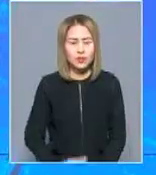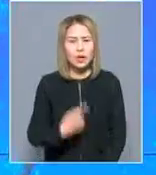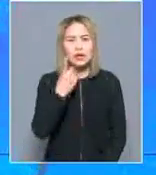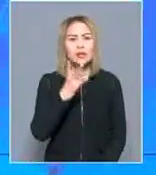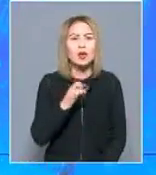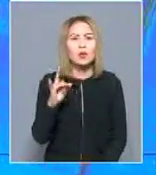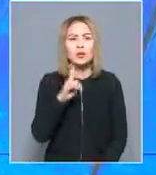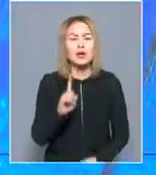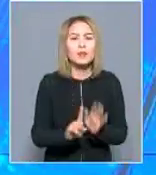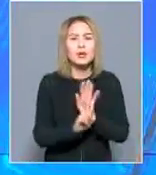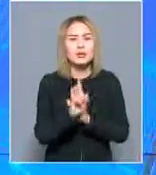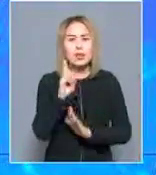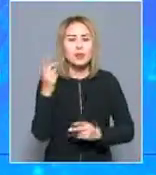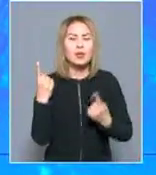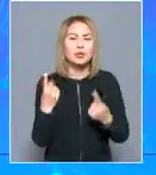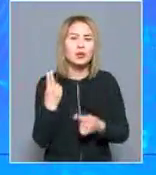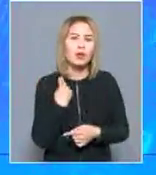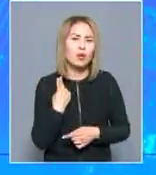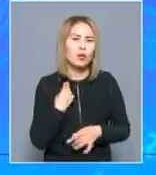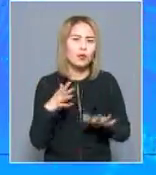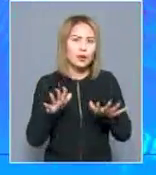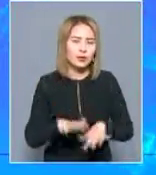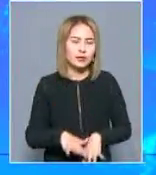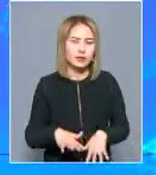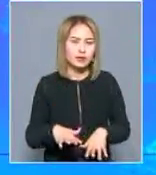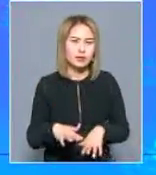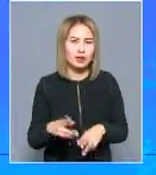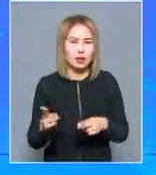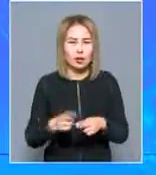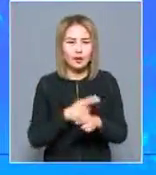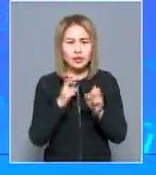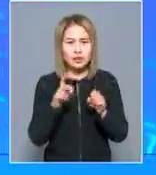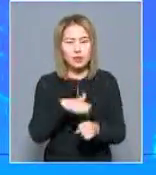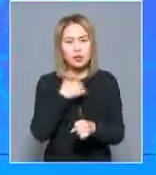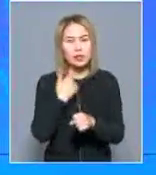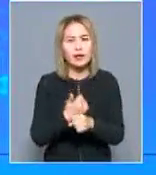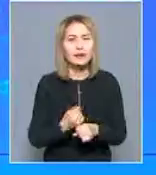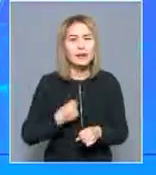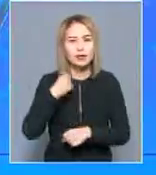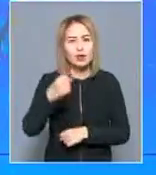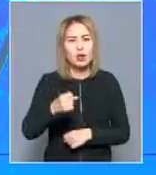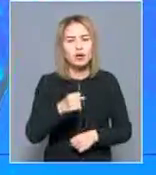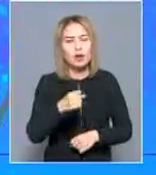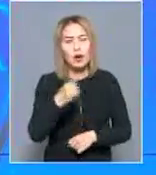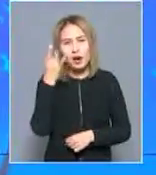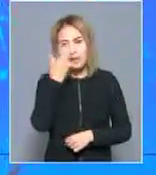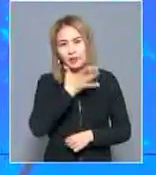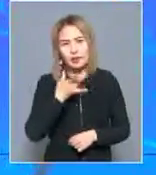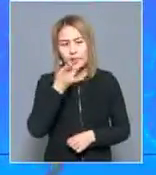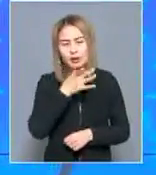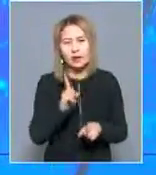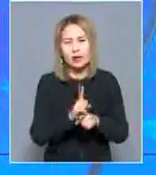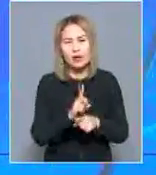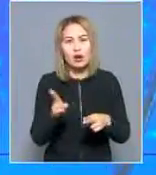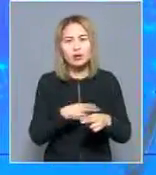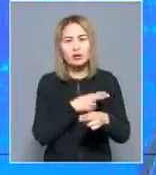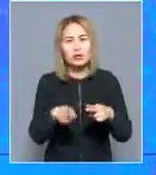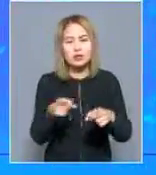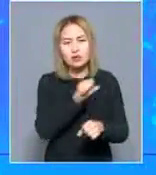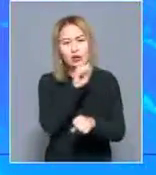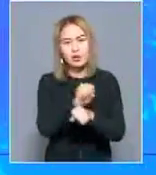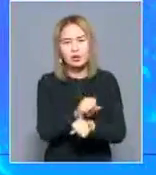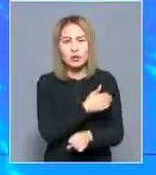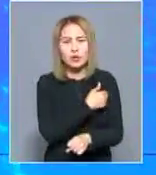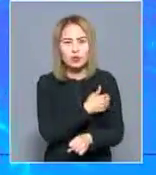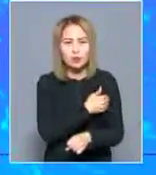Бірінші науырыздан бастап, Ұлы Британия біркен ұлттарыма қауіпсіздік кенгесінің басшысы болып тағайындалды. Олар Африкадағы қақтығысты тоқтатуды